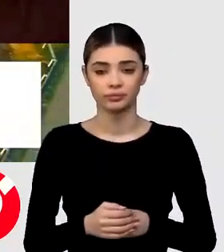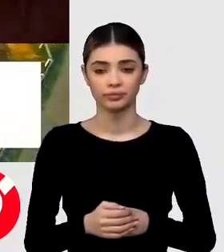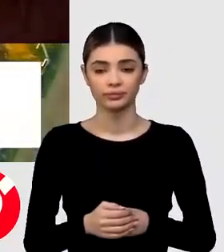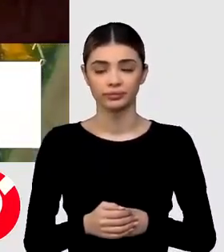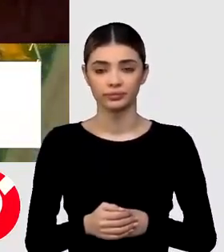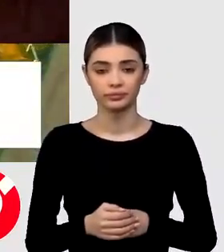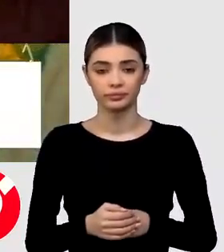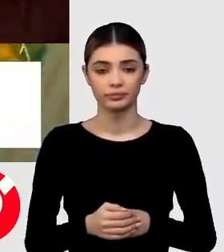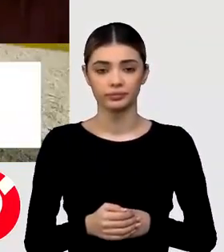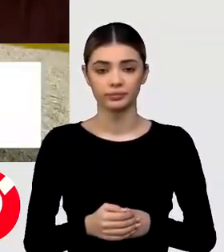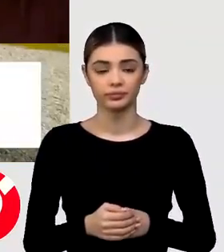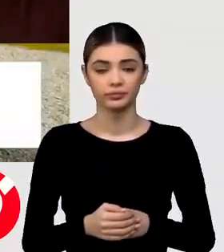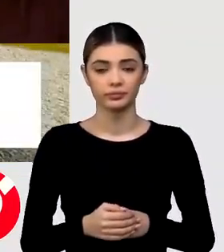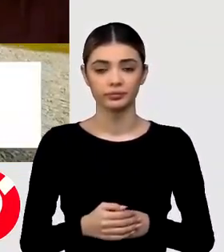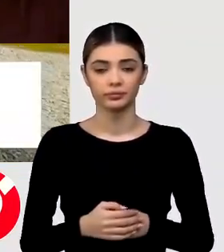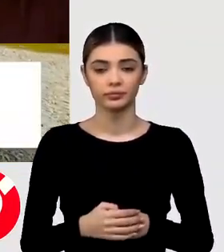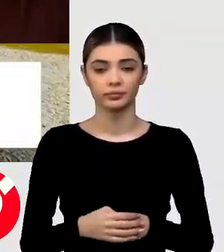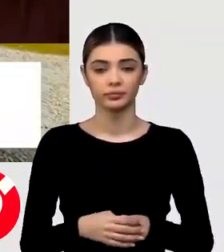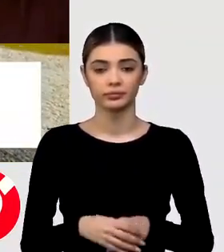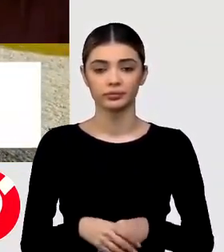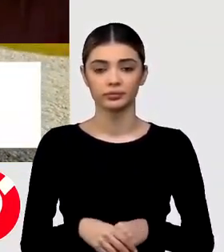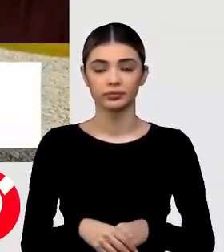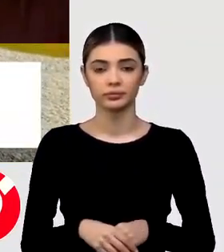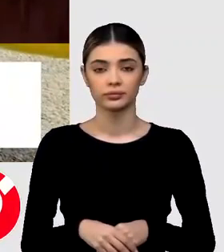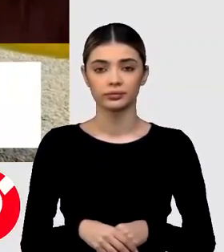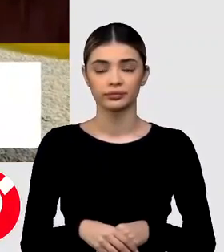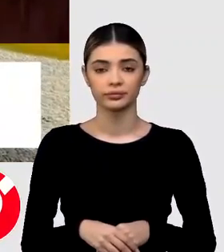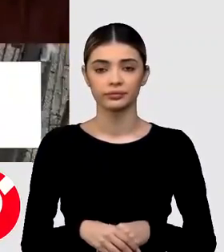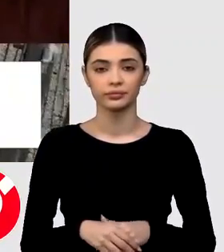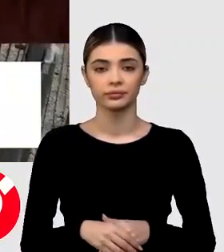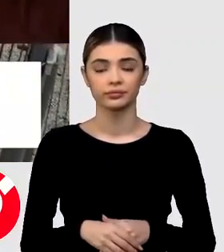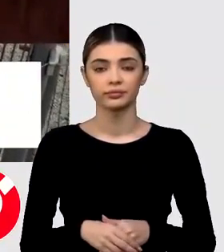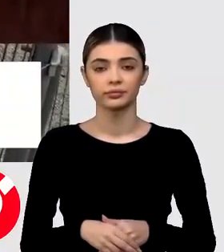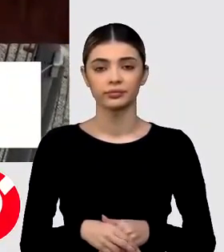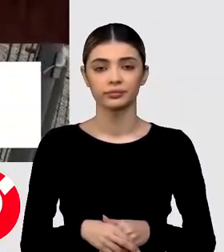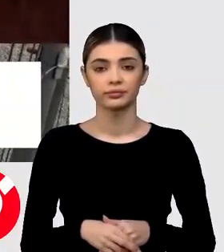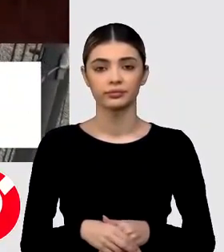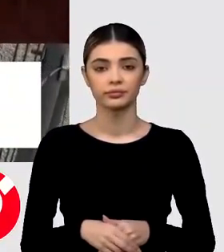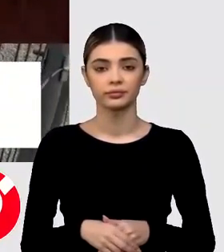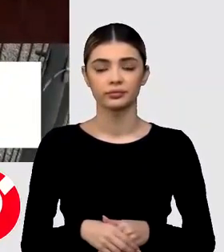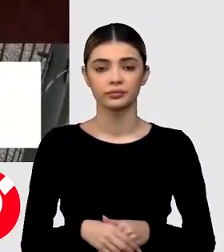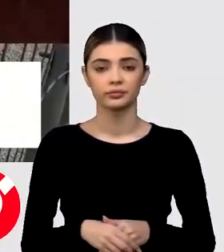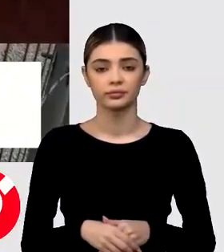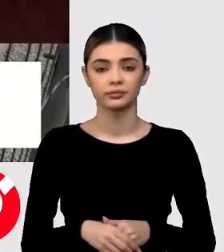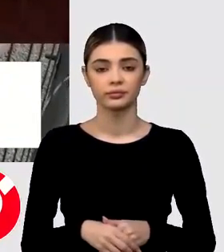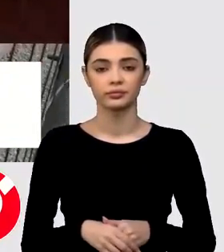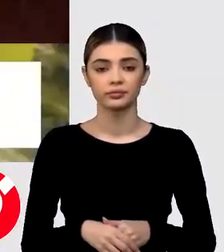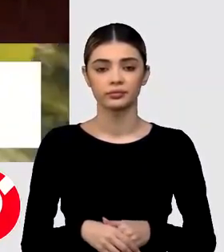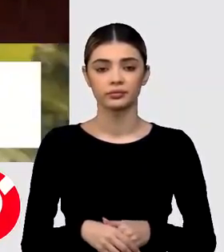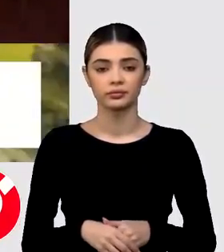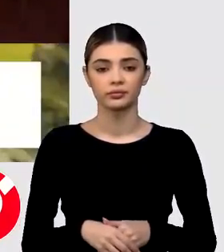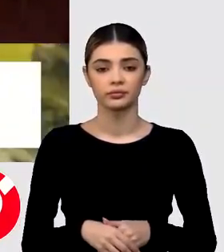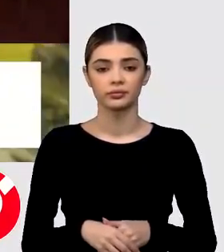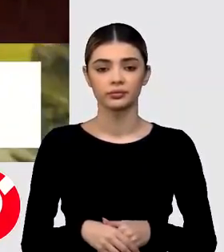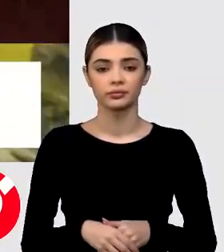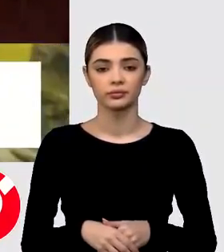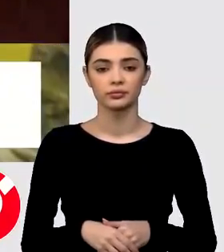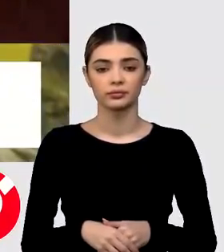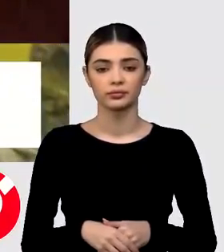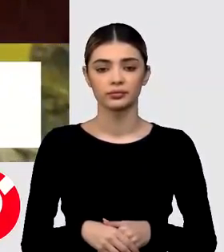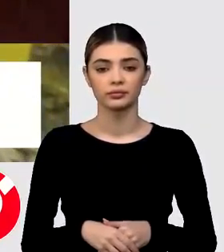mulțumim foarte mult că ați avut timpul, în această dimineață, să fiți cu noi alături la Lernie. zi frumoasă. Vă mulțumesc mult pentru informații.